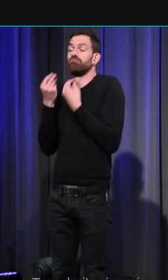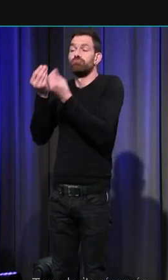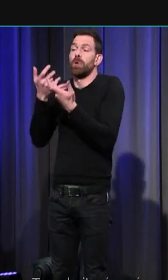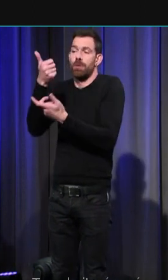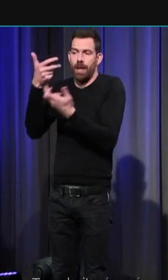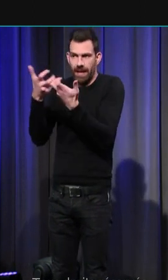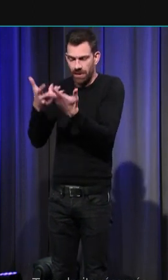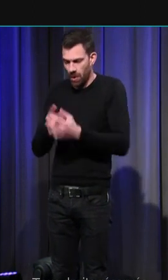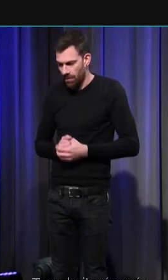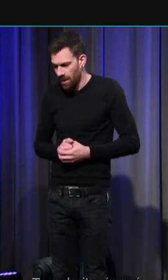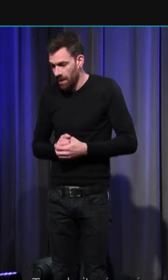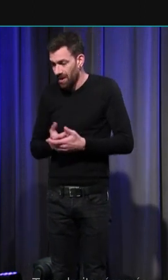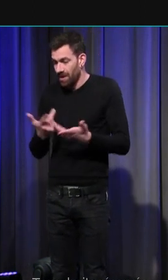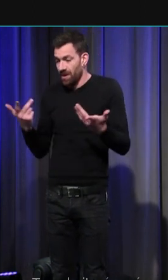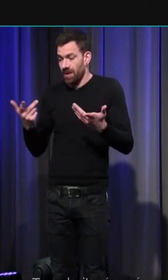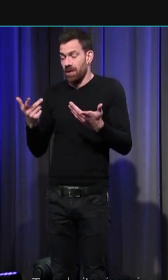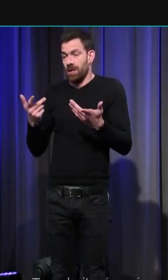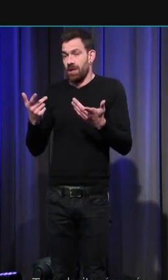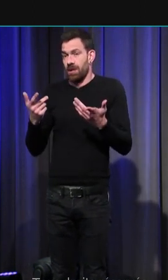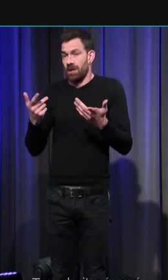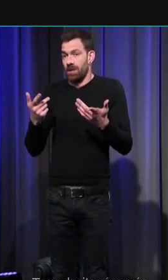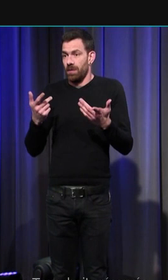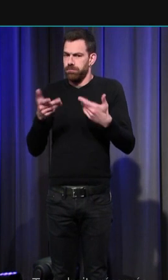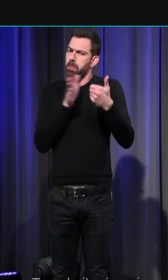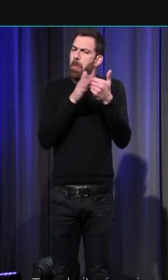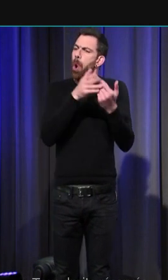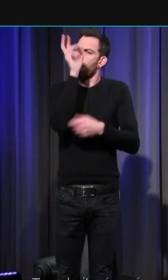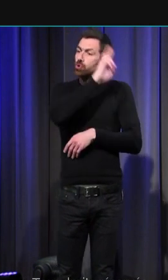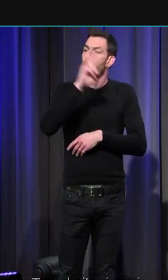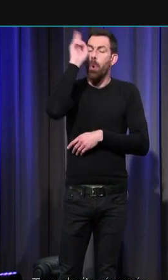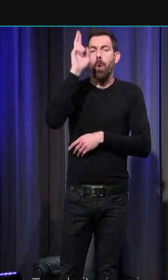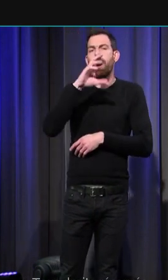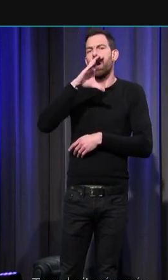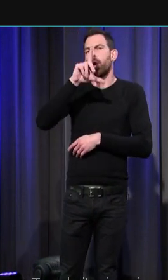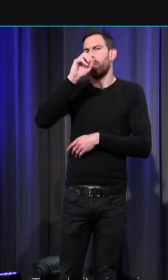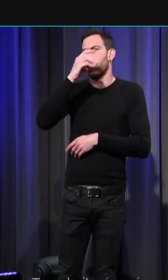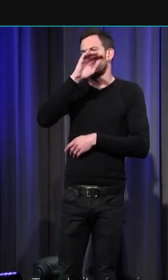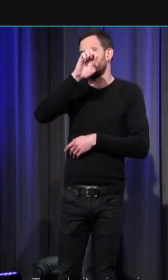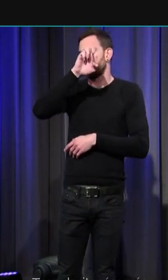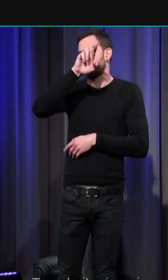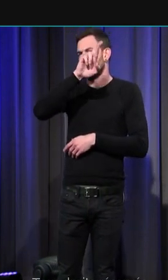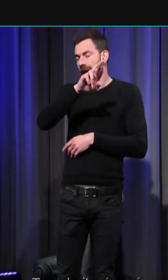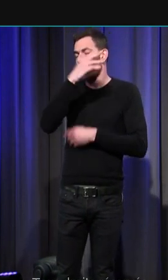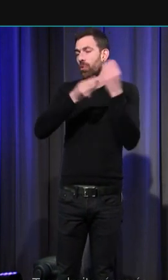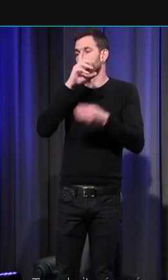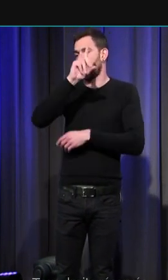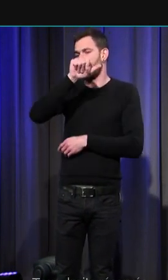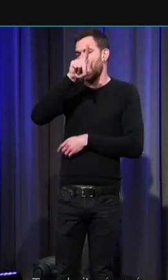comment les écrits produits dans l'autourage des rois mérovingiens Clotaire II et d'Agobert au 7e siècle